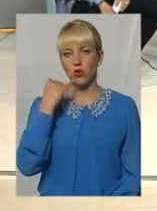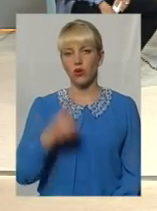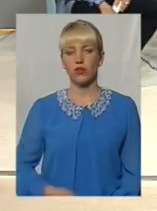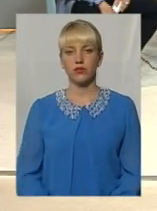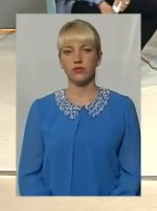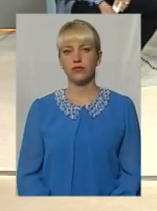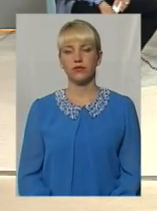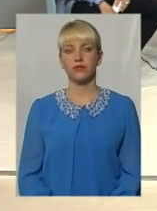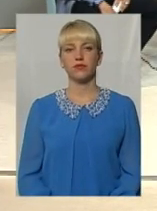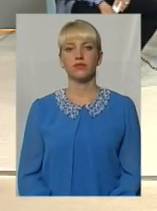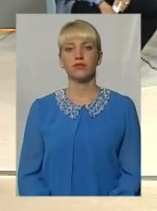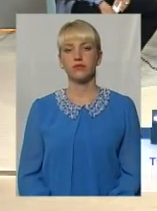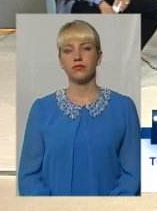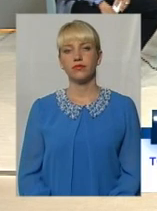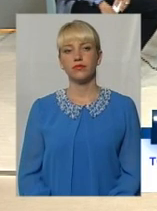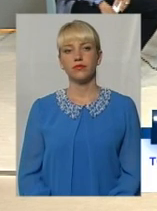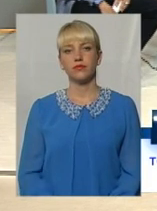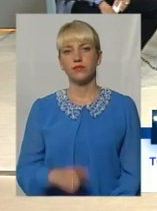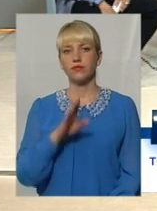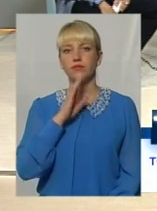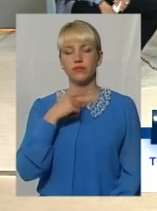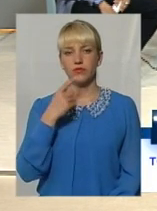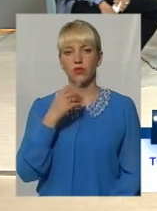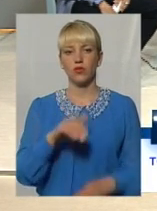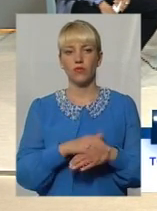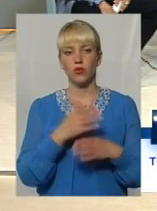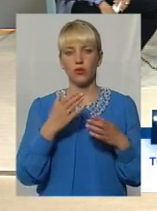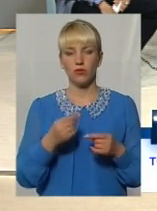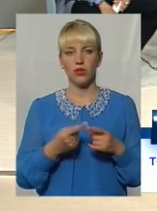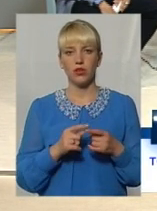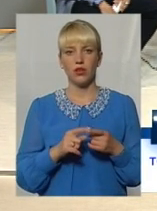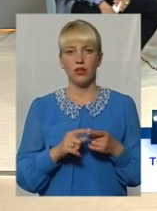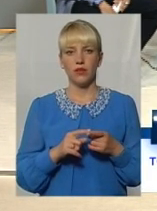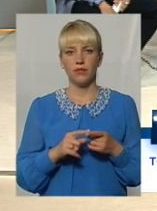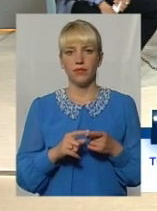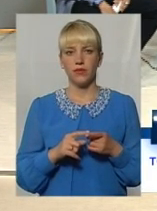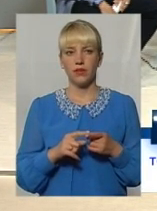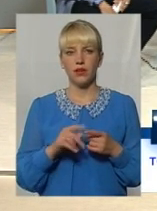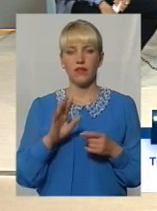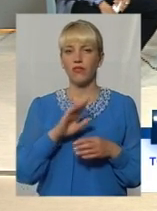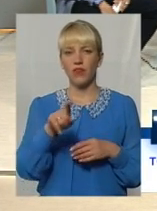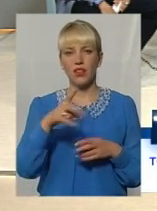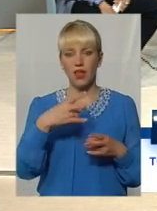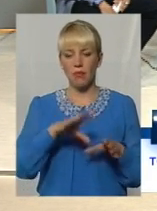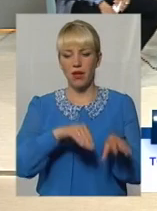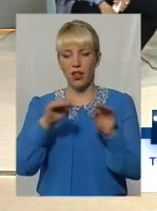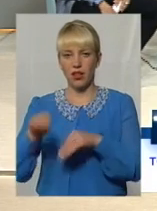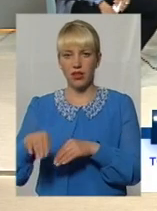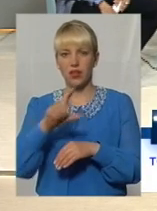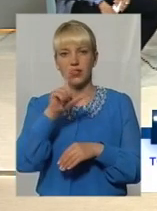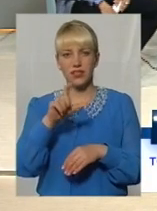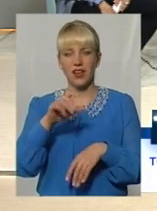слухаємо у говоріть, будь ласка. Доброго дня. Доброго здоров'я. Ви, будь ласка, не перекладайте з хворої голови на здорову.